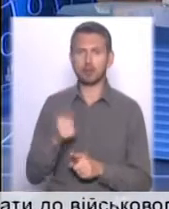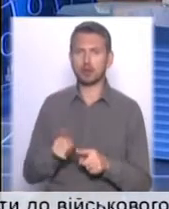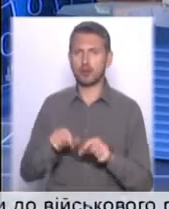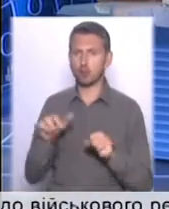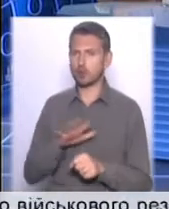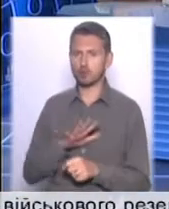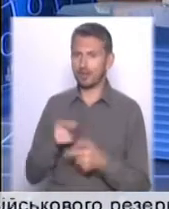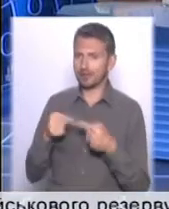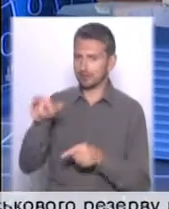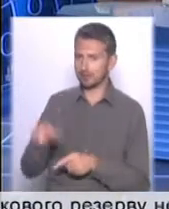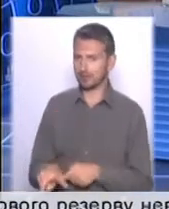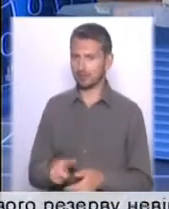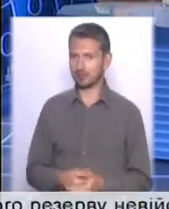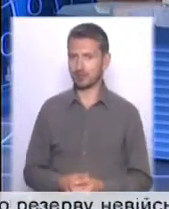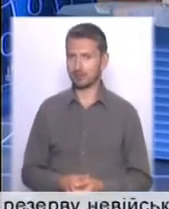бути не він.